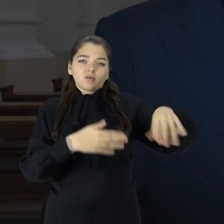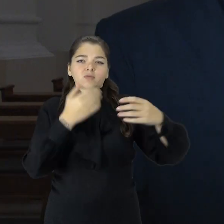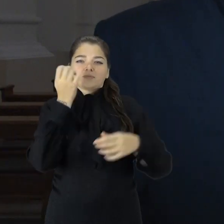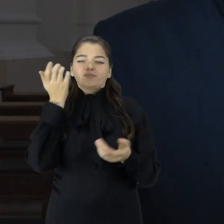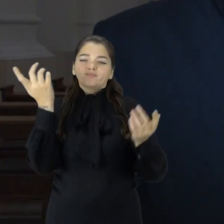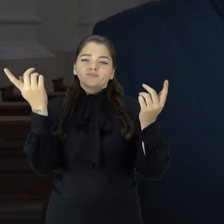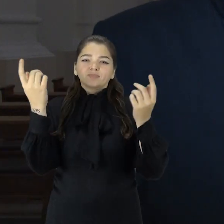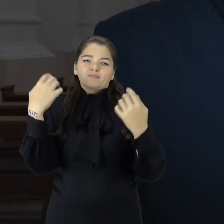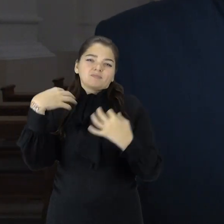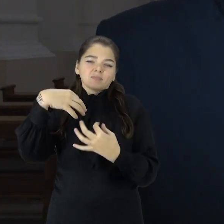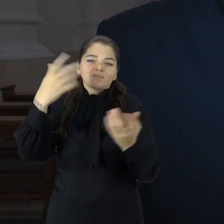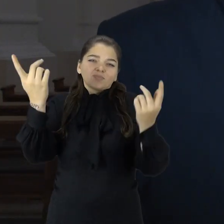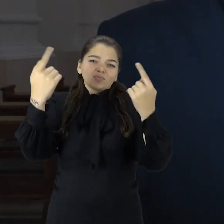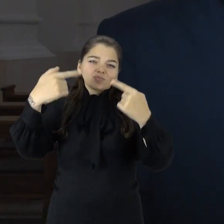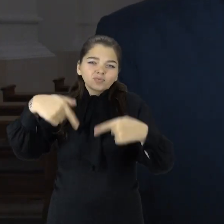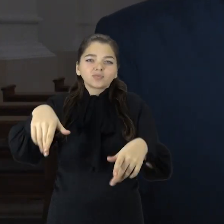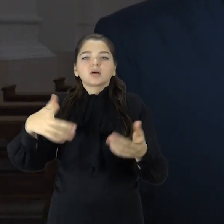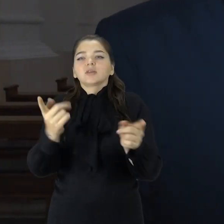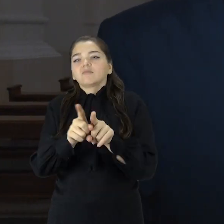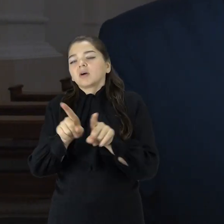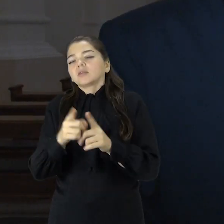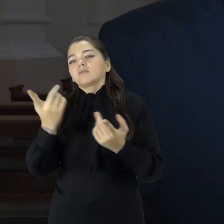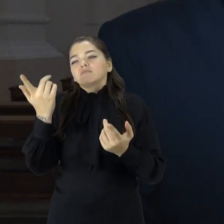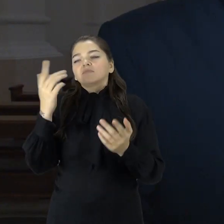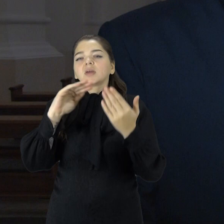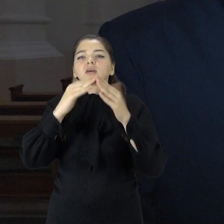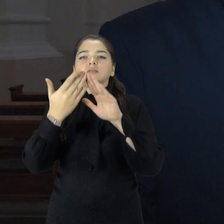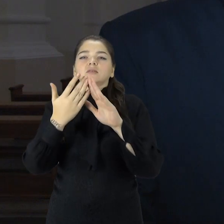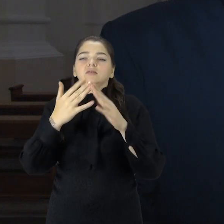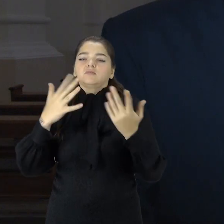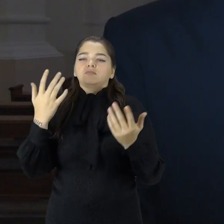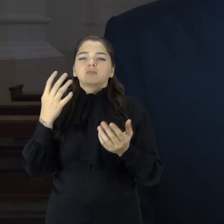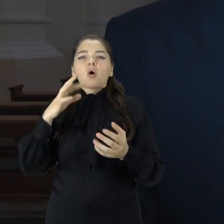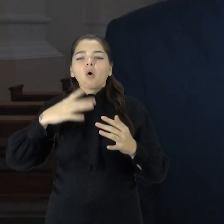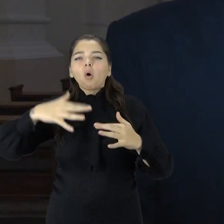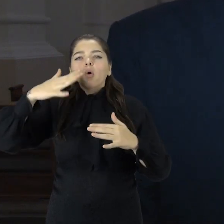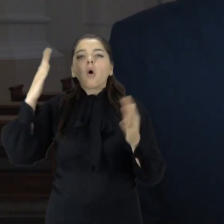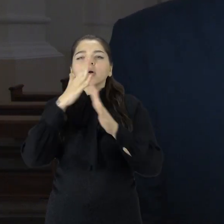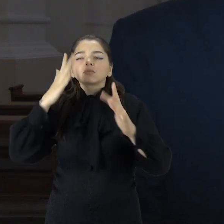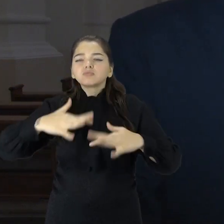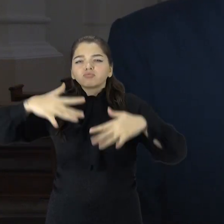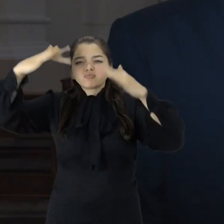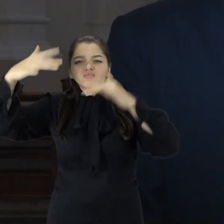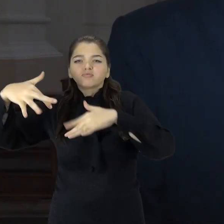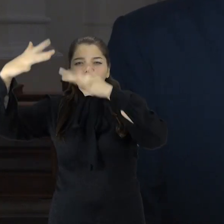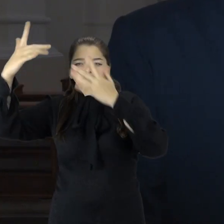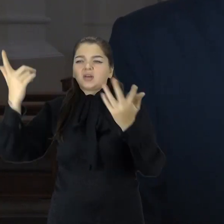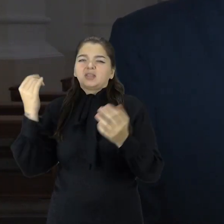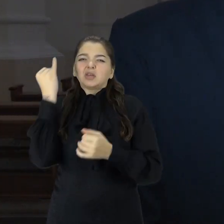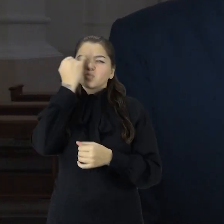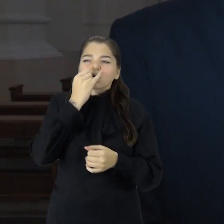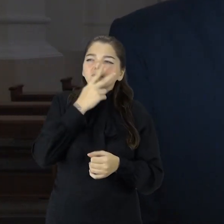ir nuo miesto oro užterštumo, baltas palva papilkėjo. Tiesiog iš jaurinės pusės net pajo